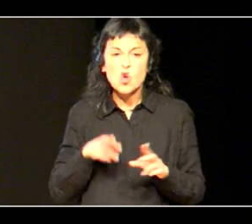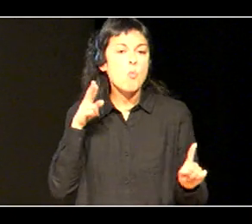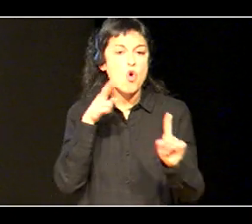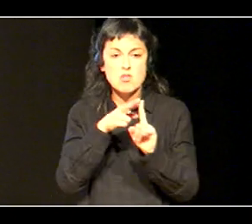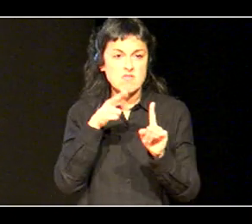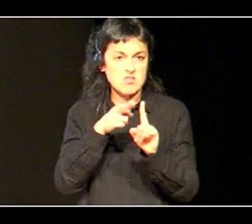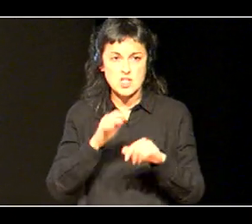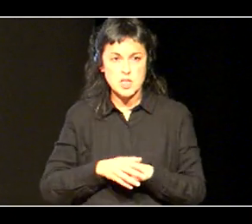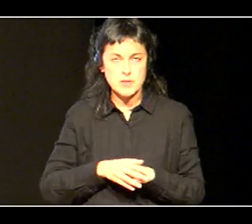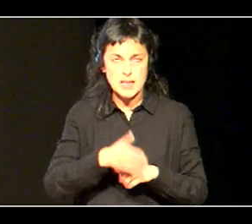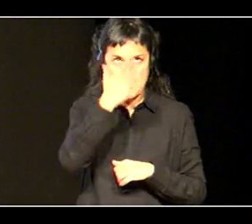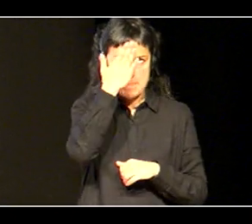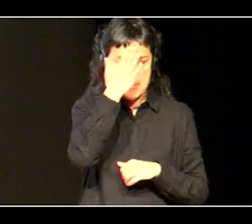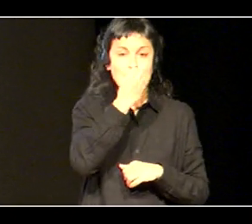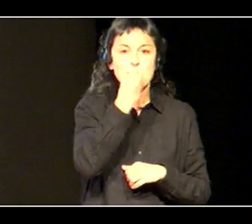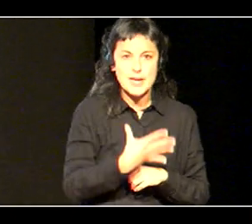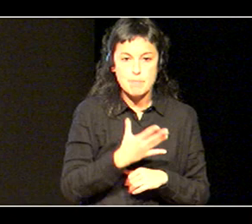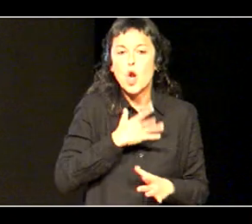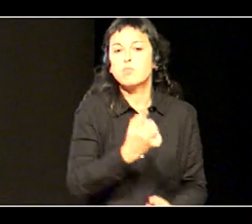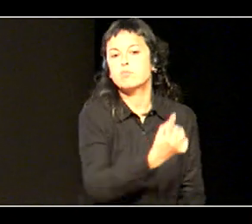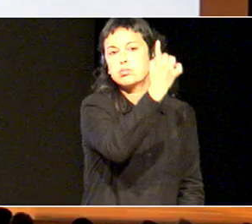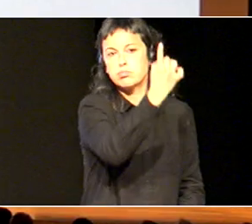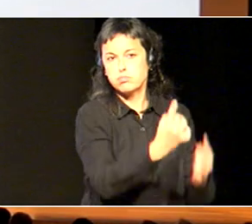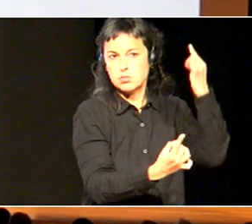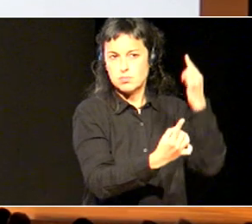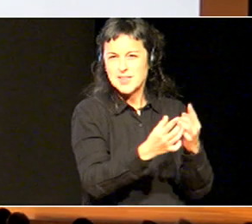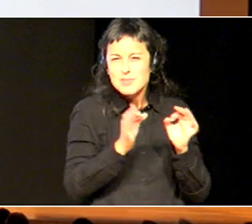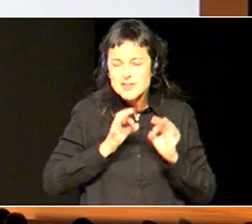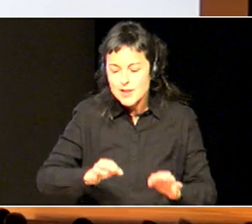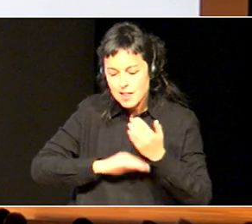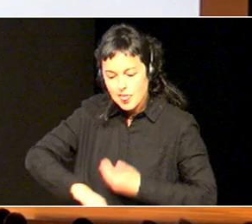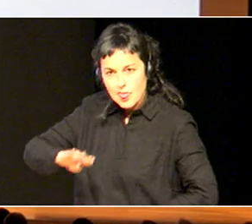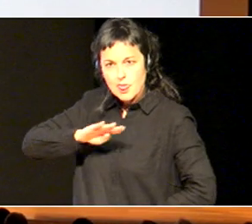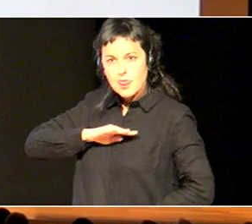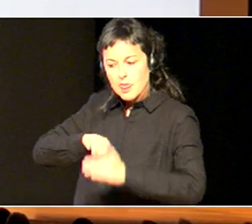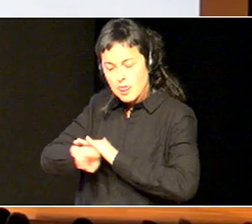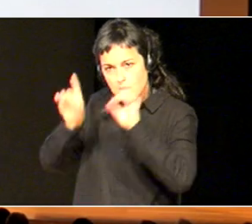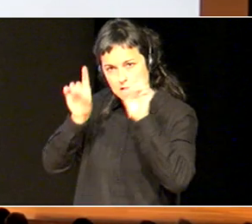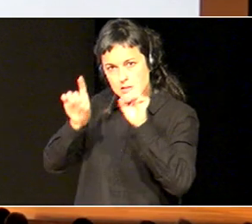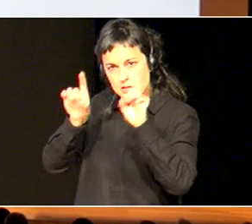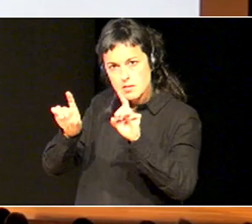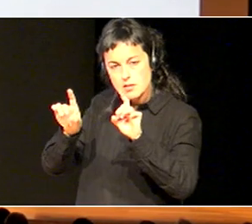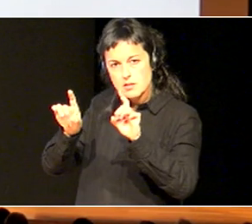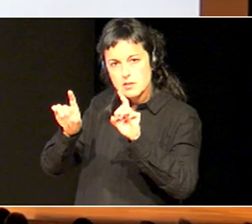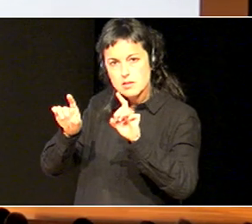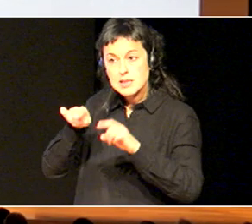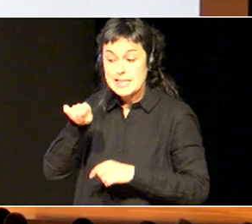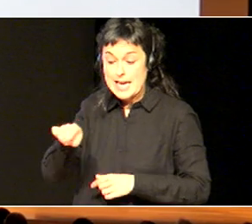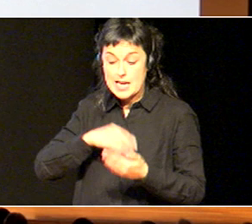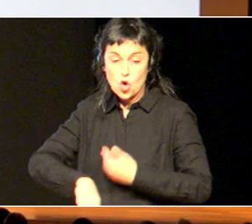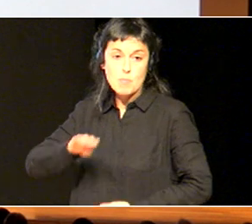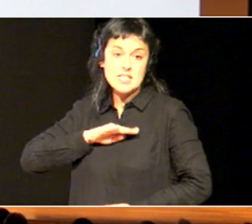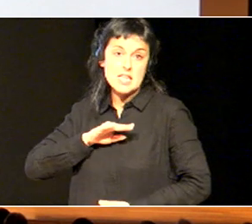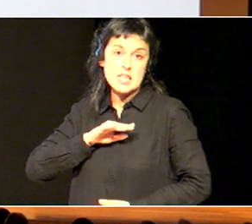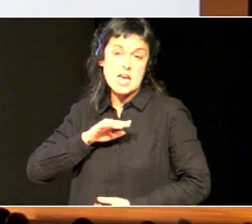istruzia eta memorizazioa bai, baina, no izan behi, baina, batez be kompetentzia garatu beharko ditugu, eta hor, bi motatako kompetentzia